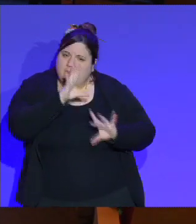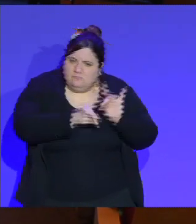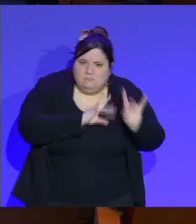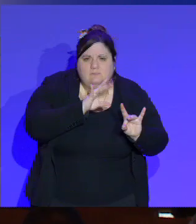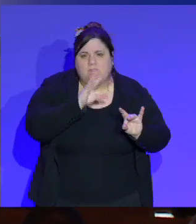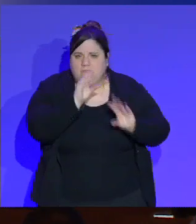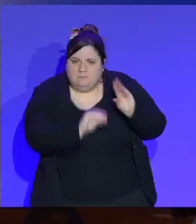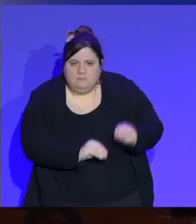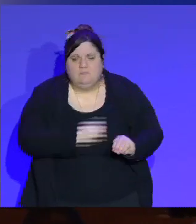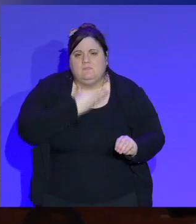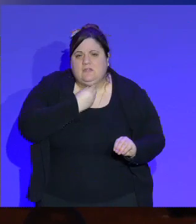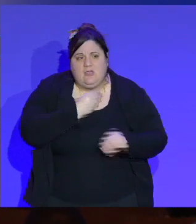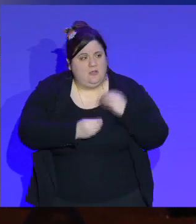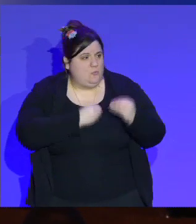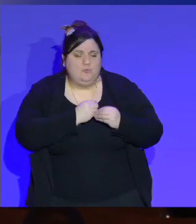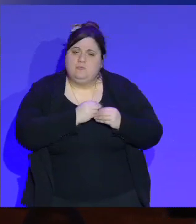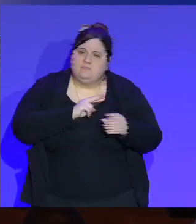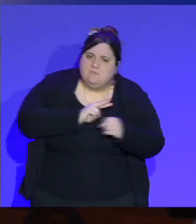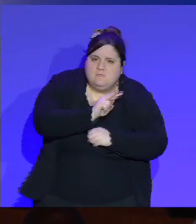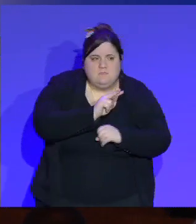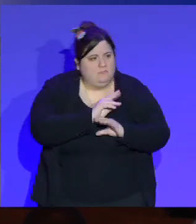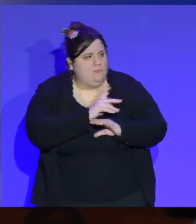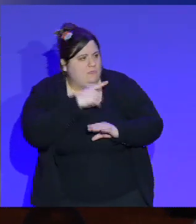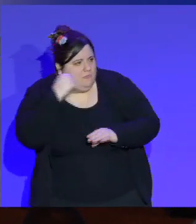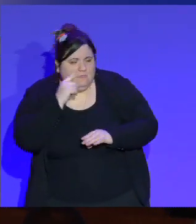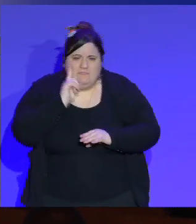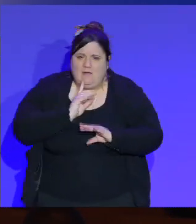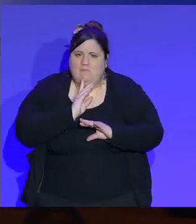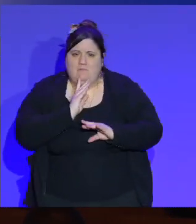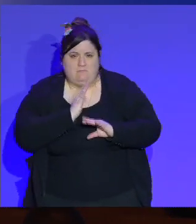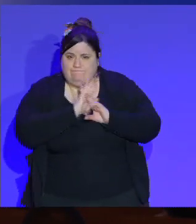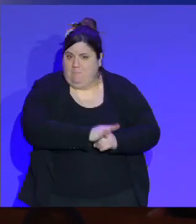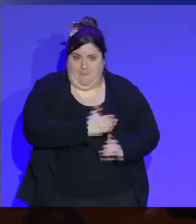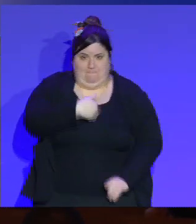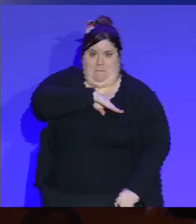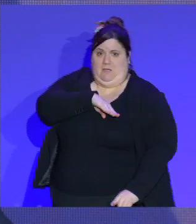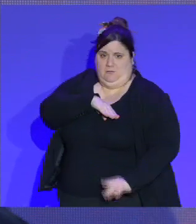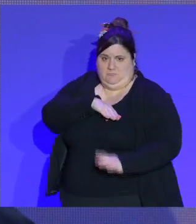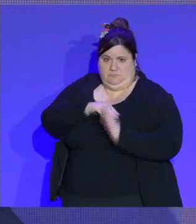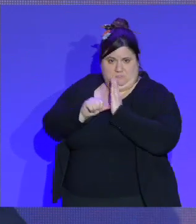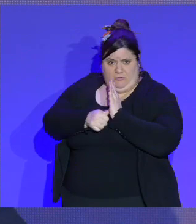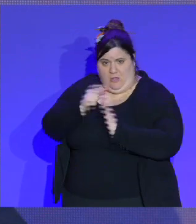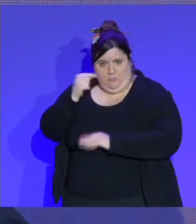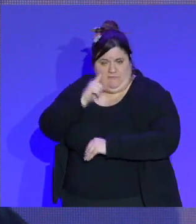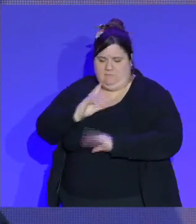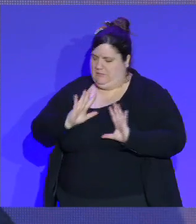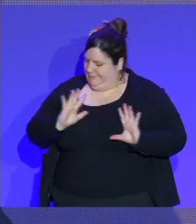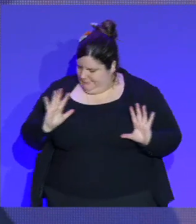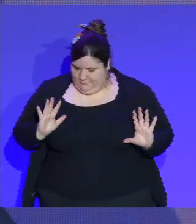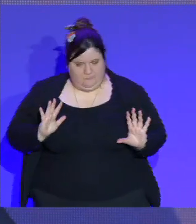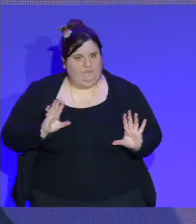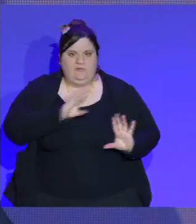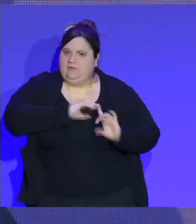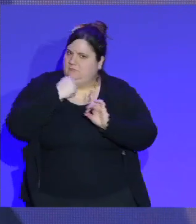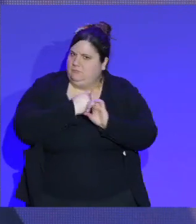chaque lieu essentiel, il y ait des cellules d'écoute, il y ait des cellules de signalement et qu'il y ait des